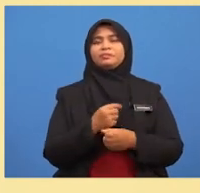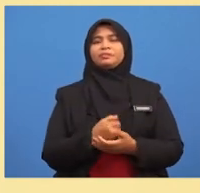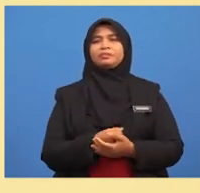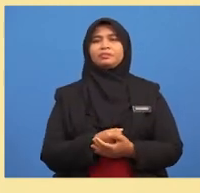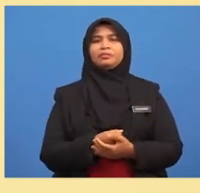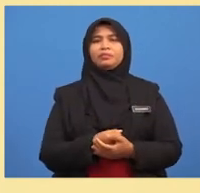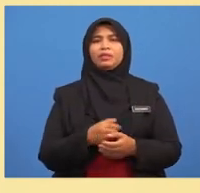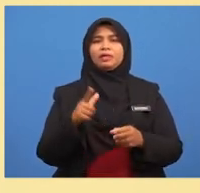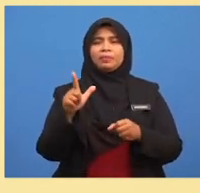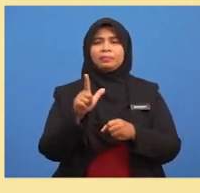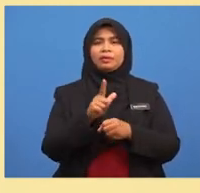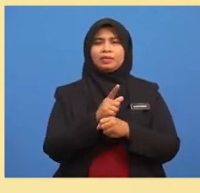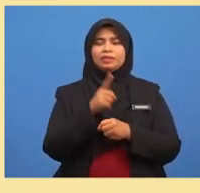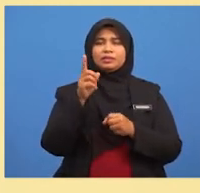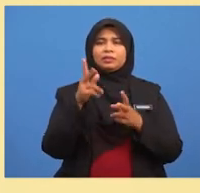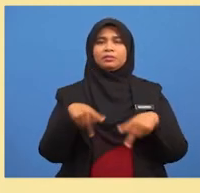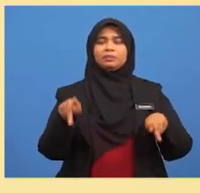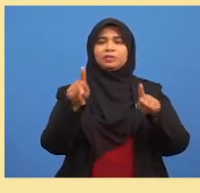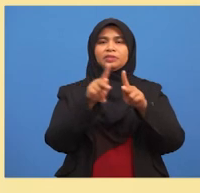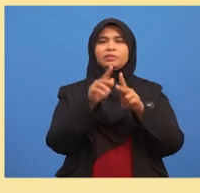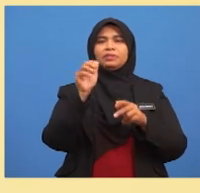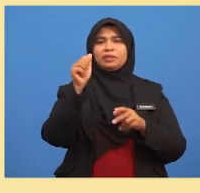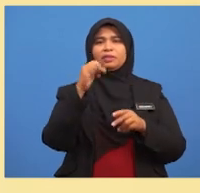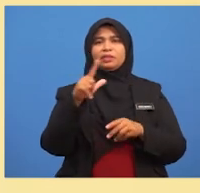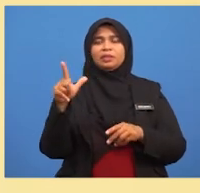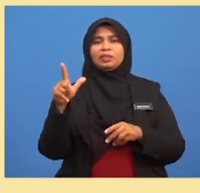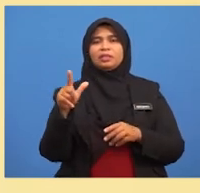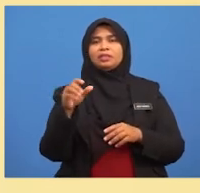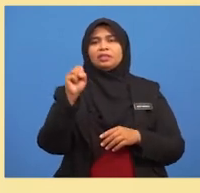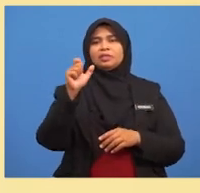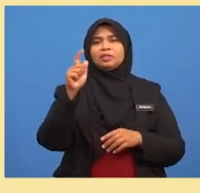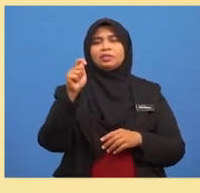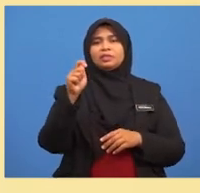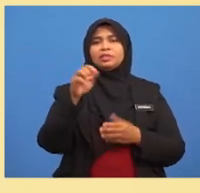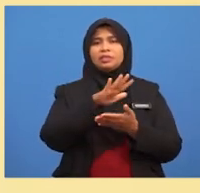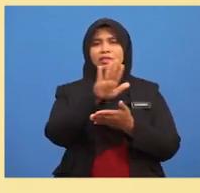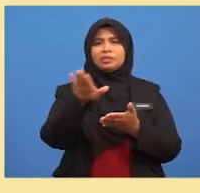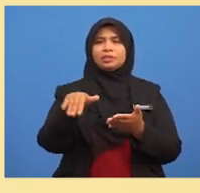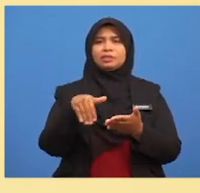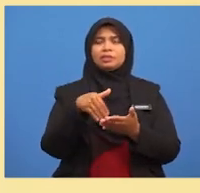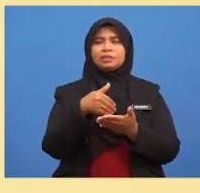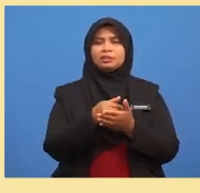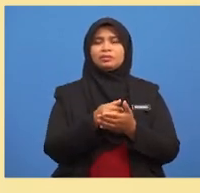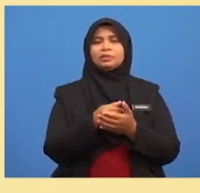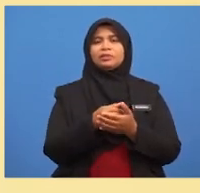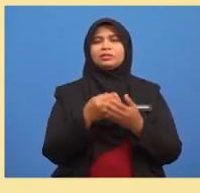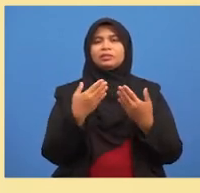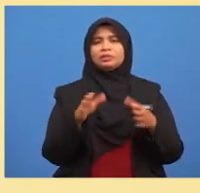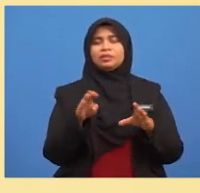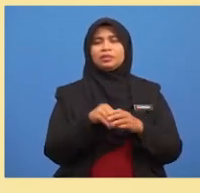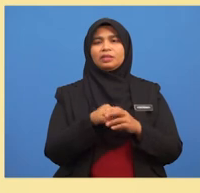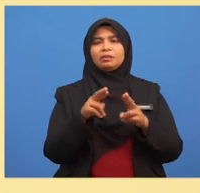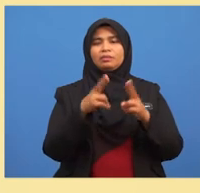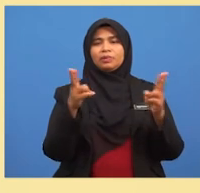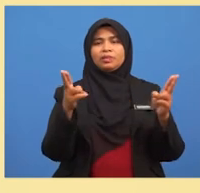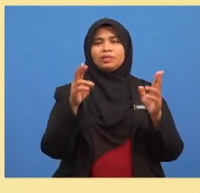Pelengkap suatu peristiwa A ialah Set semua kesudahan dalam ruang sampel